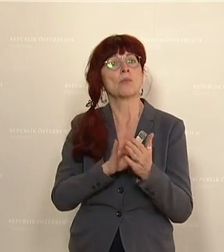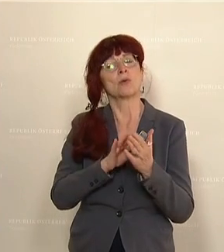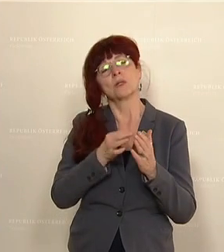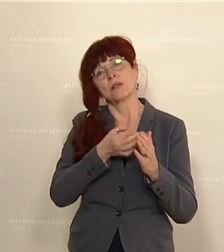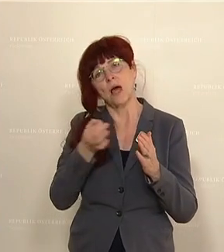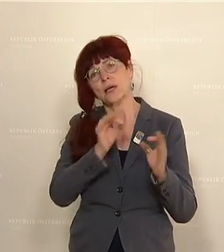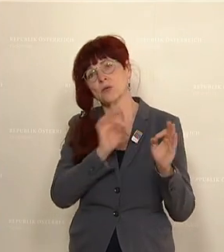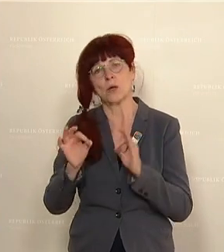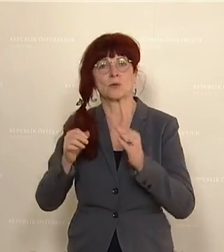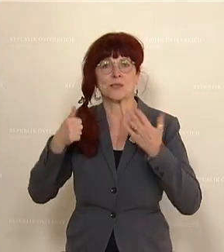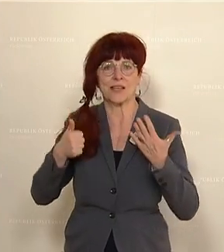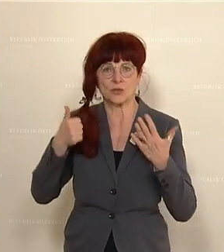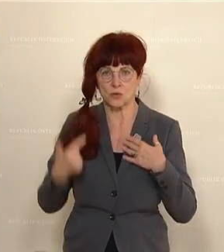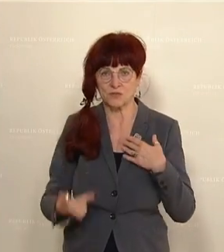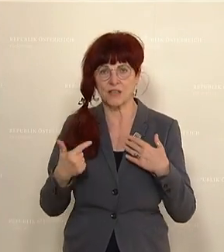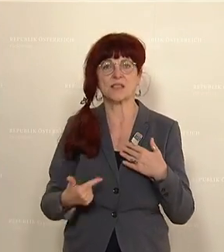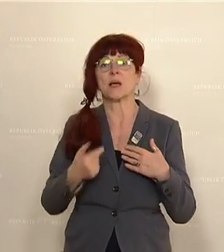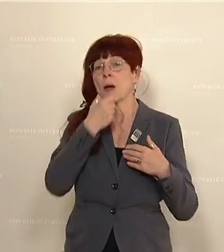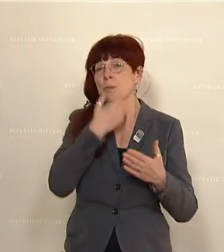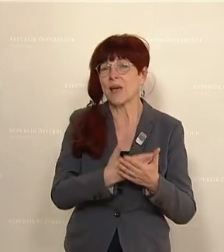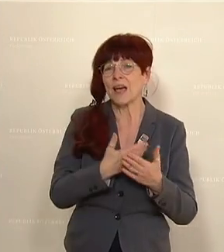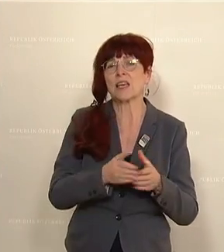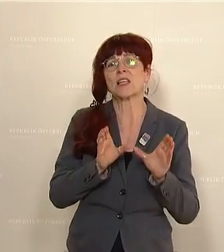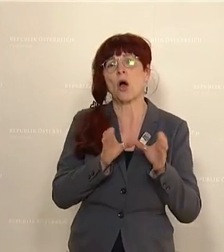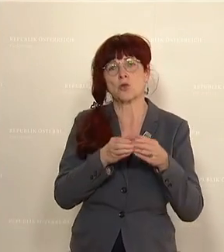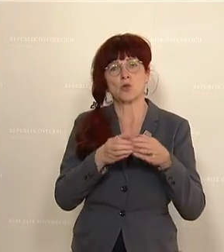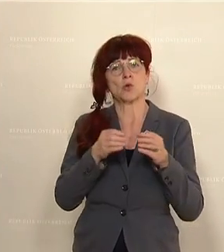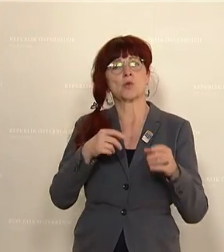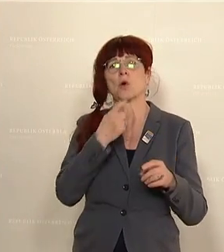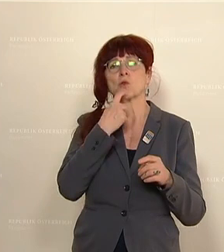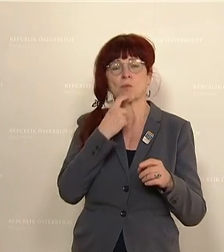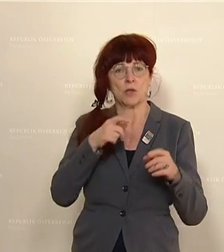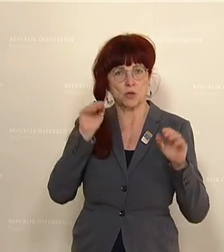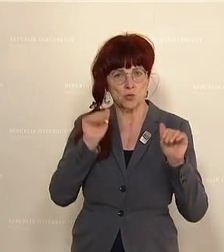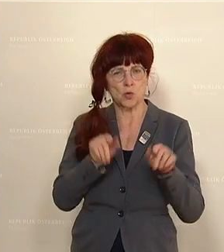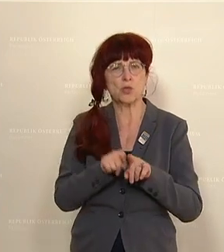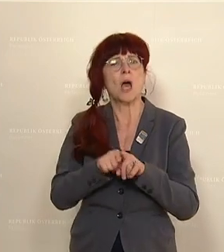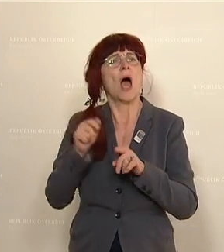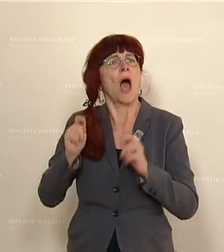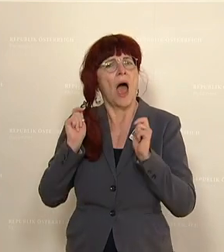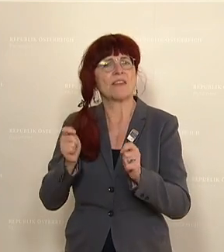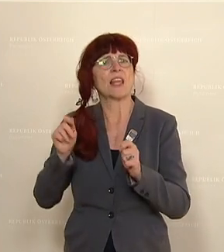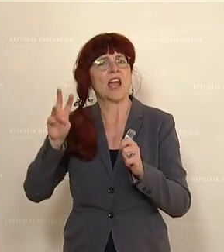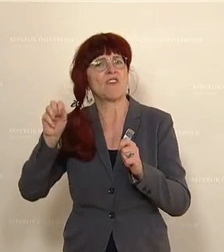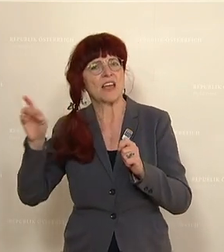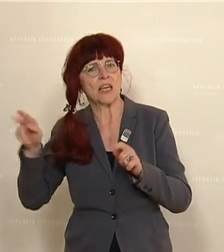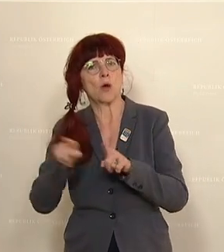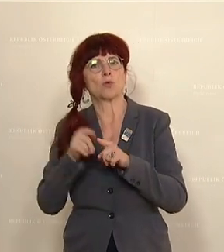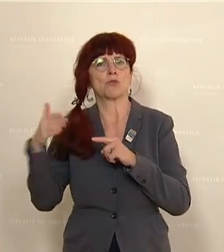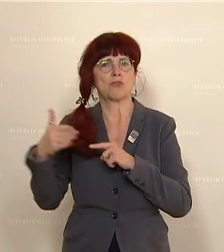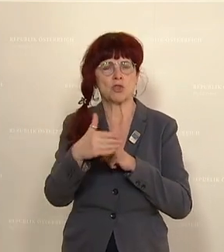Koalitionsparteien mit einem Entschließungsantrag, der unter anderem Maßnahmen gegen Übergewicht bei Kindern enthält.